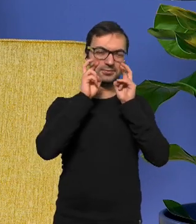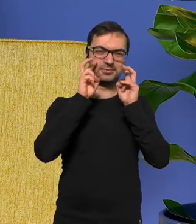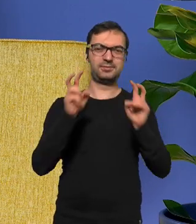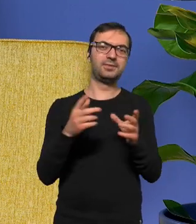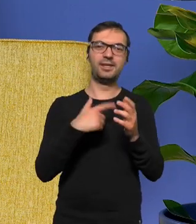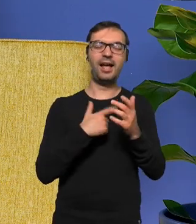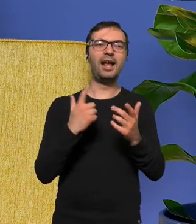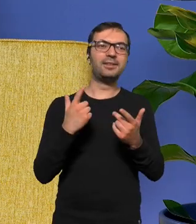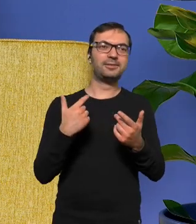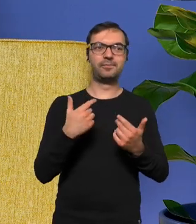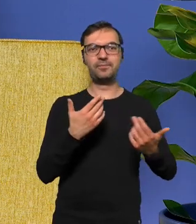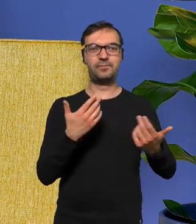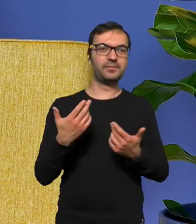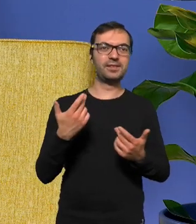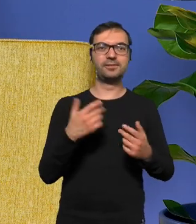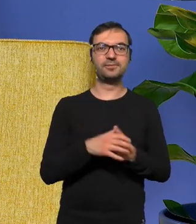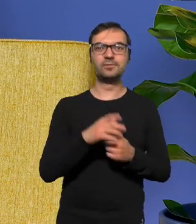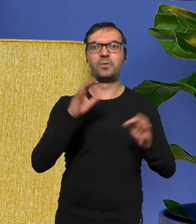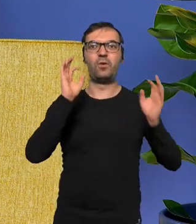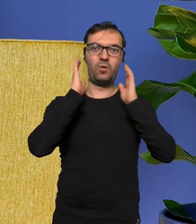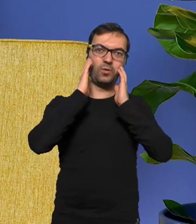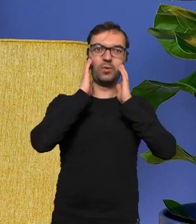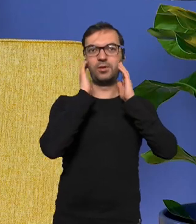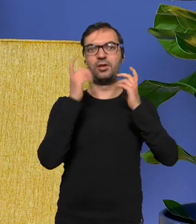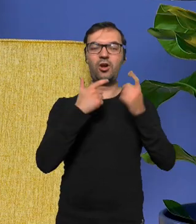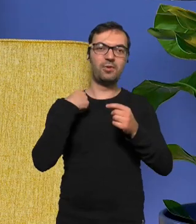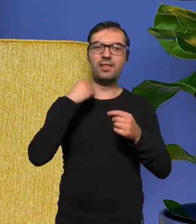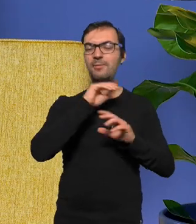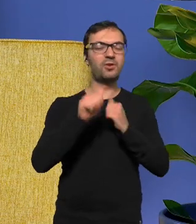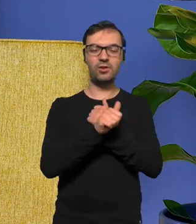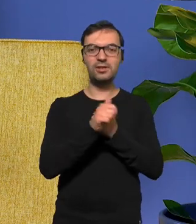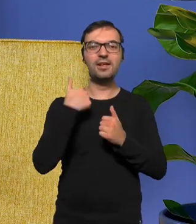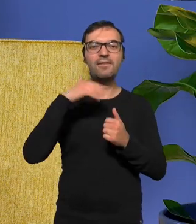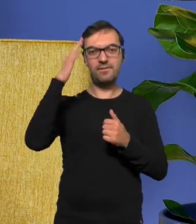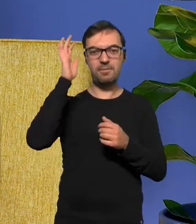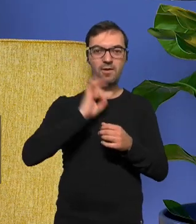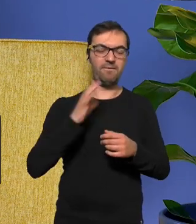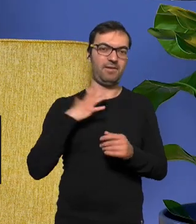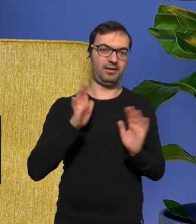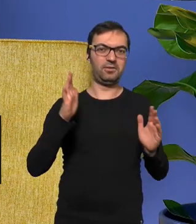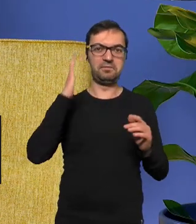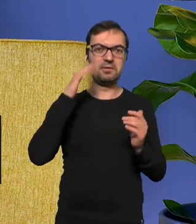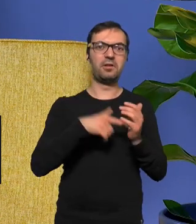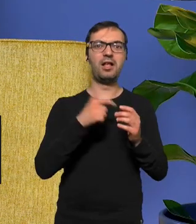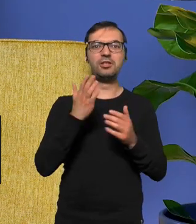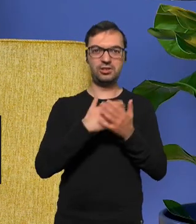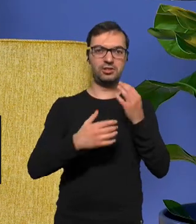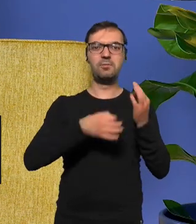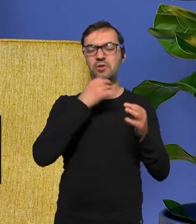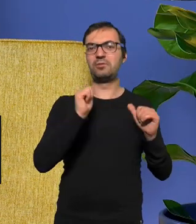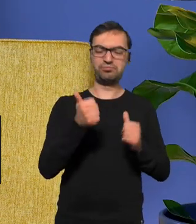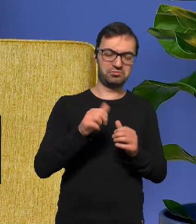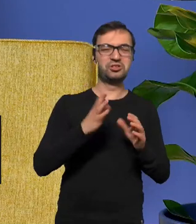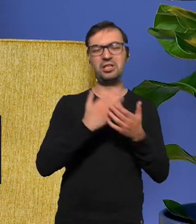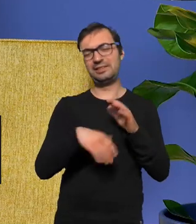jakiegoś takiego wiesz, że o kurde, robię najlepiej tylko po prostu znam swoją wartość i wiem, że to są niektóre dobre melodie,